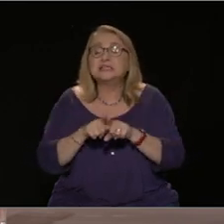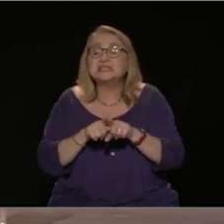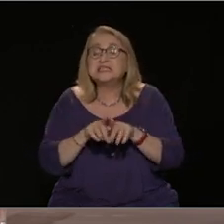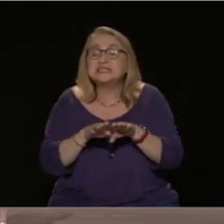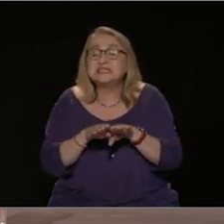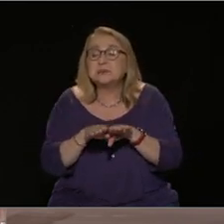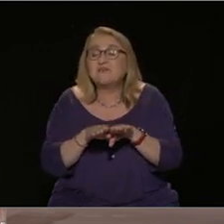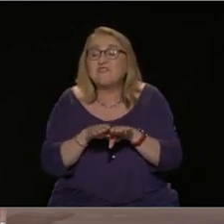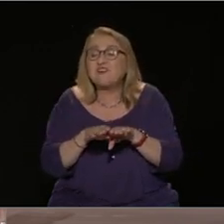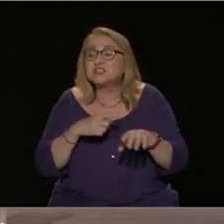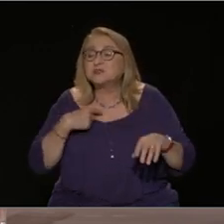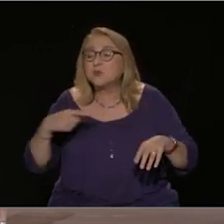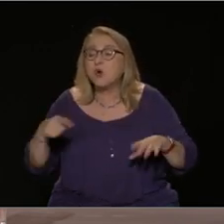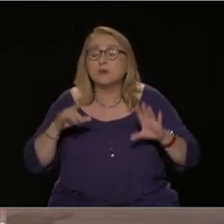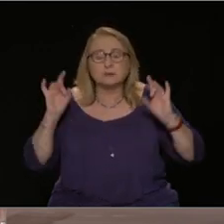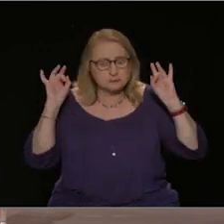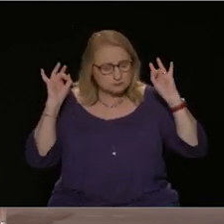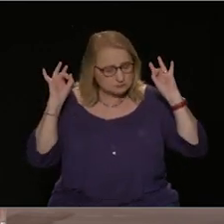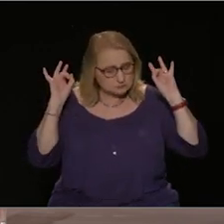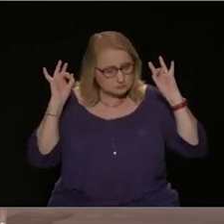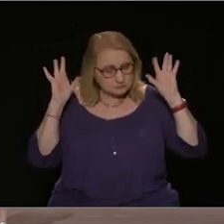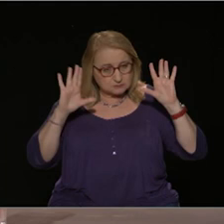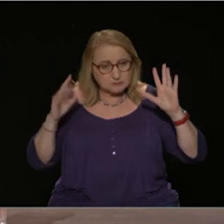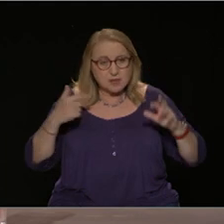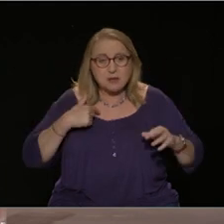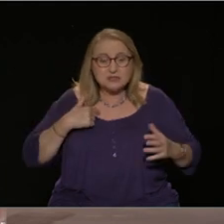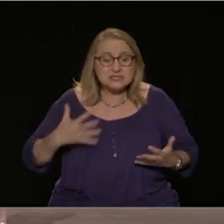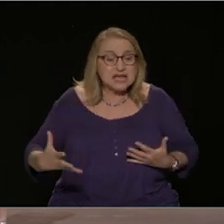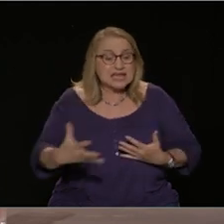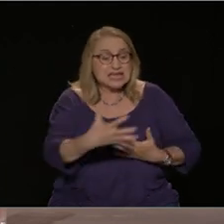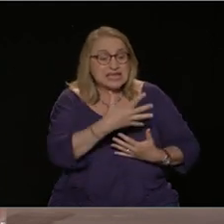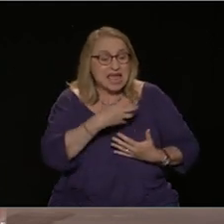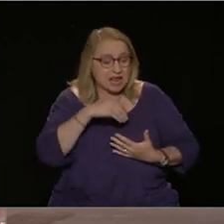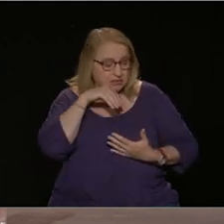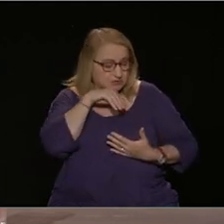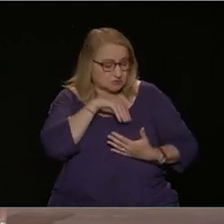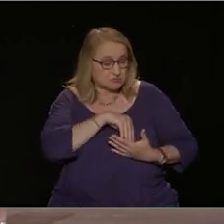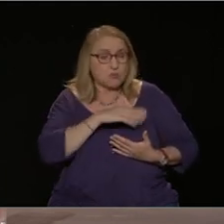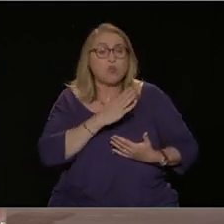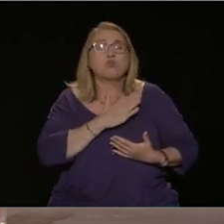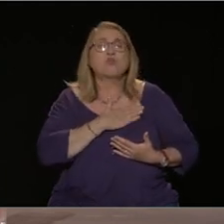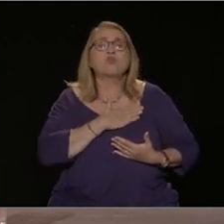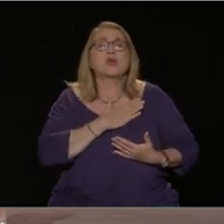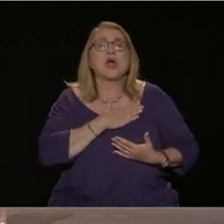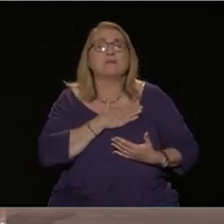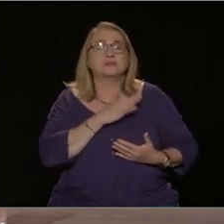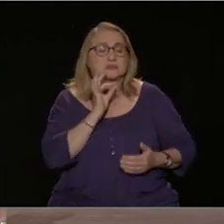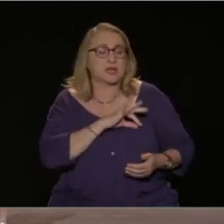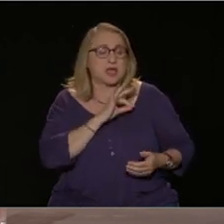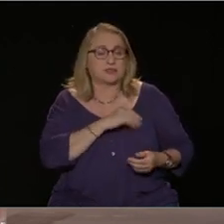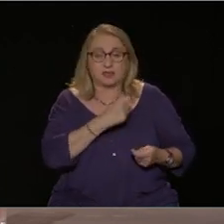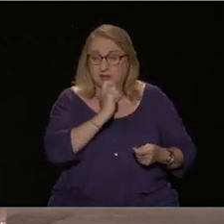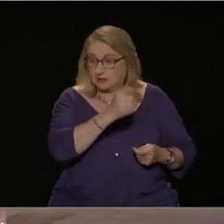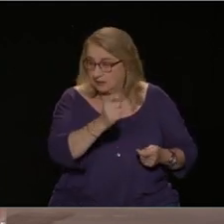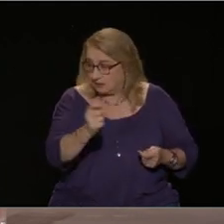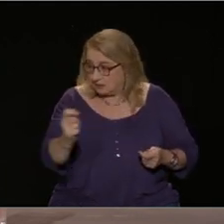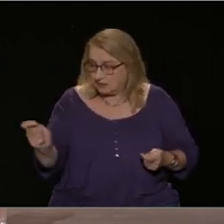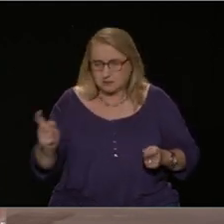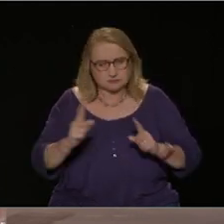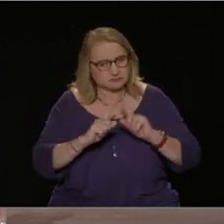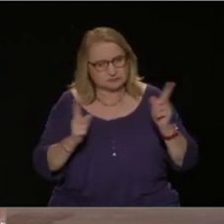Δεν θέλουμε να δώσουμε ούτε ψύχολο από τα υπερκέρδη μας. Και νομίζω είναι χαρακτηριστική η ψευτοσυζήτηση για την